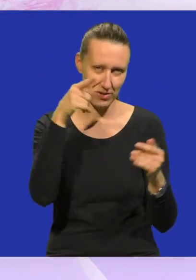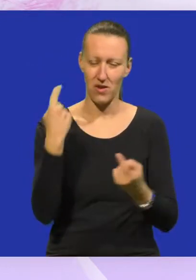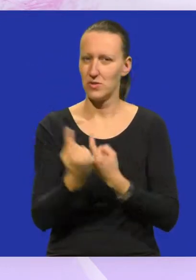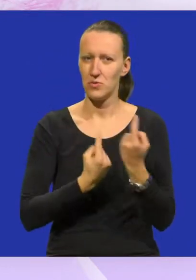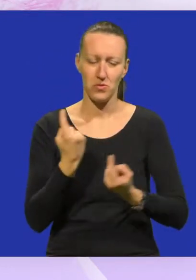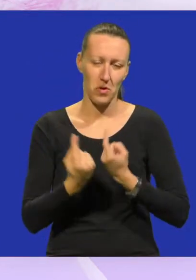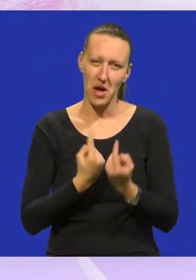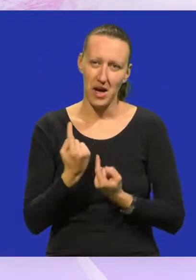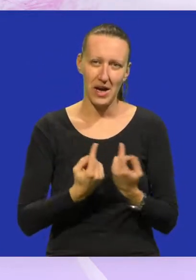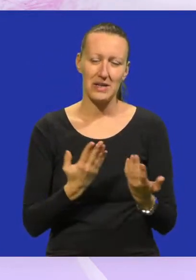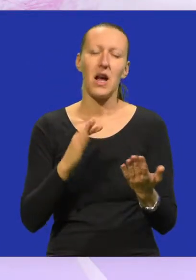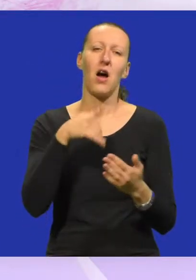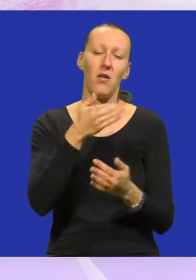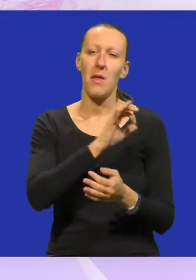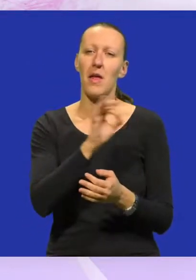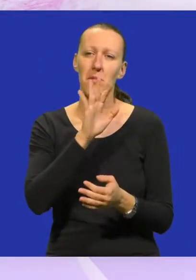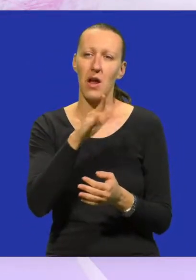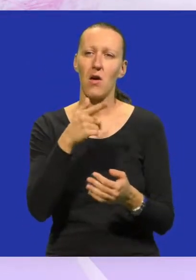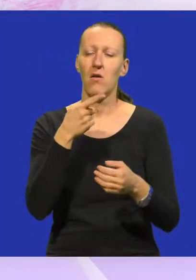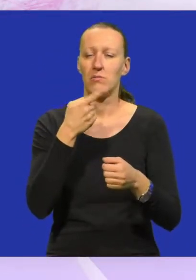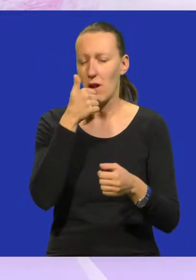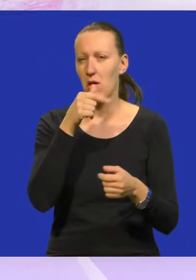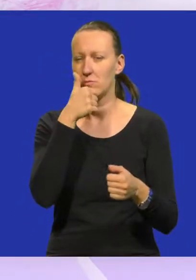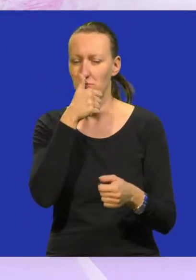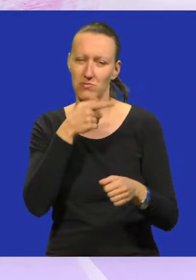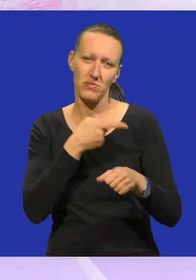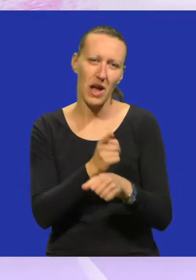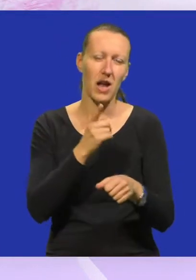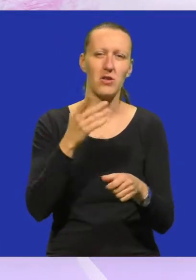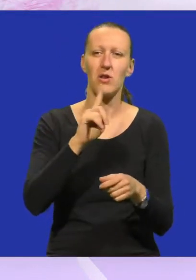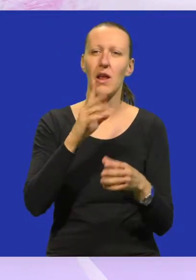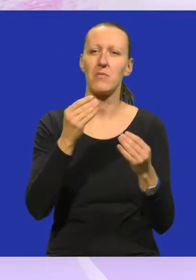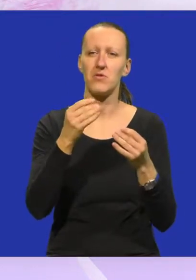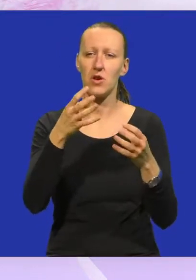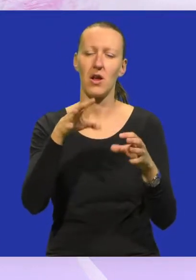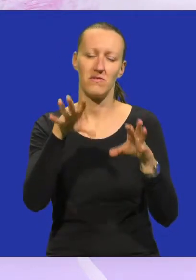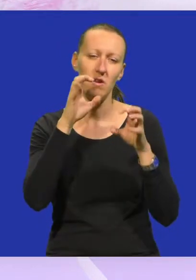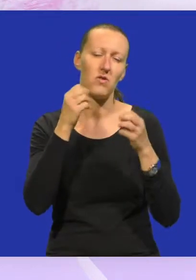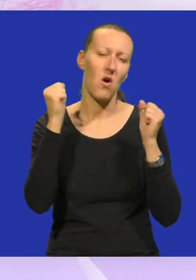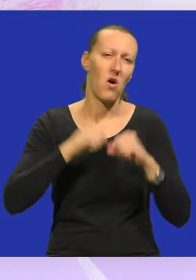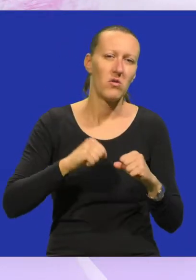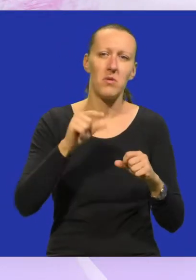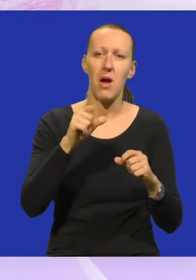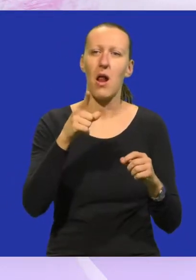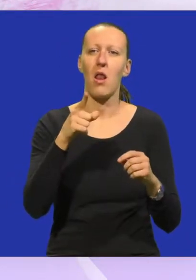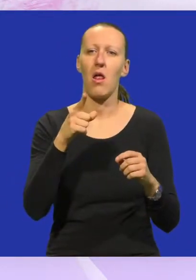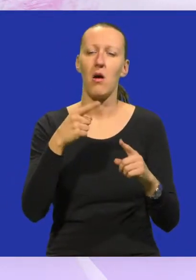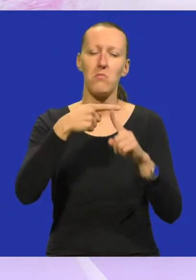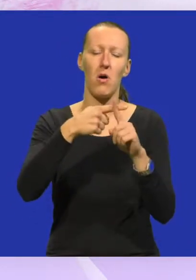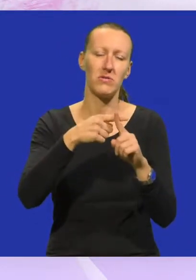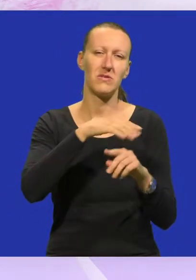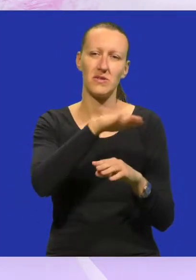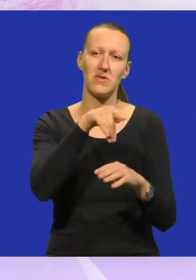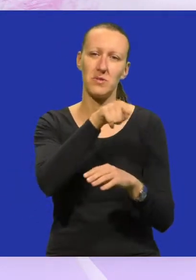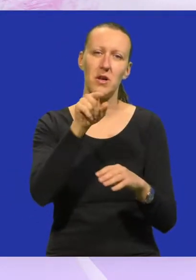situacije, a onda najbolje sa takvim stvarima okrenuti na šalu, ne shvaćati previše ozbiljno i malo unijeti pozitive